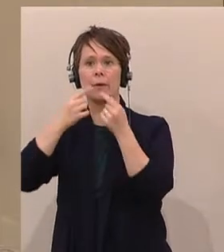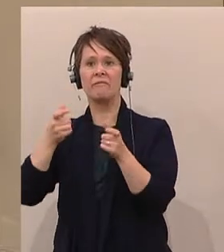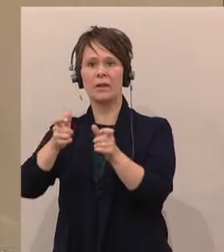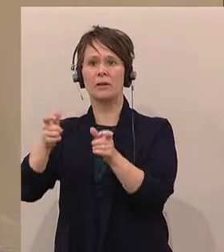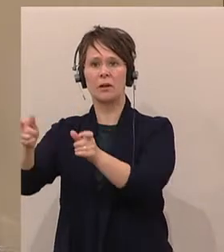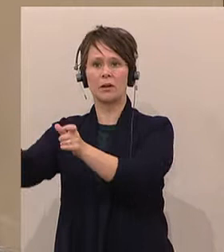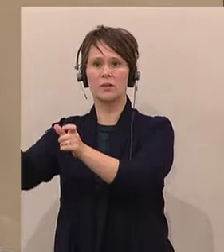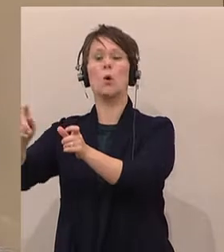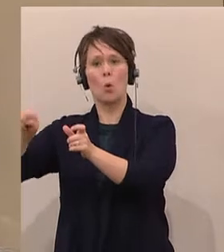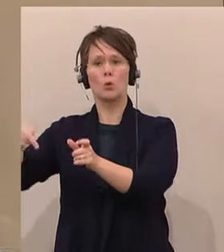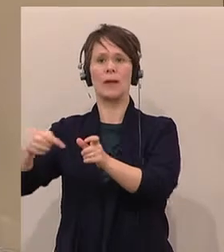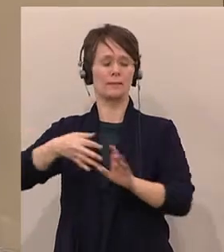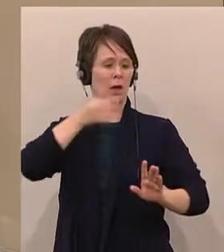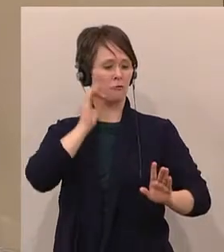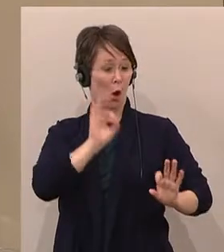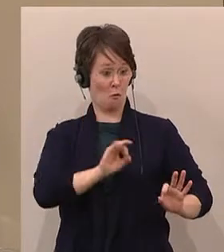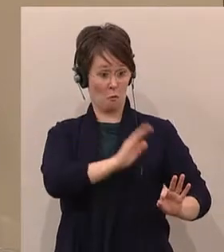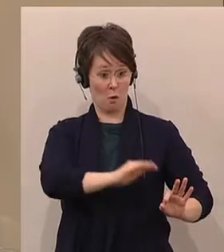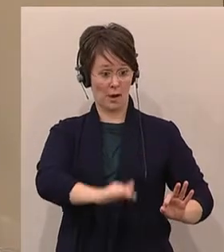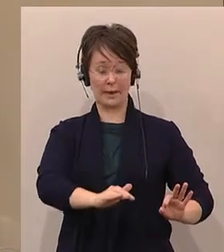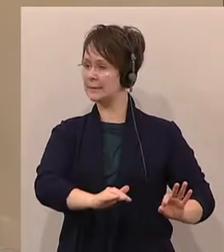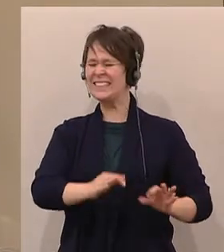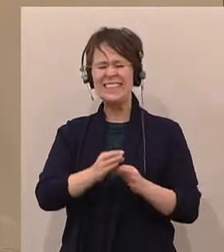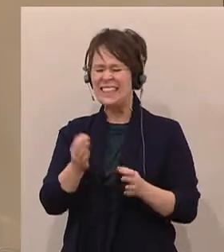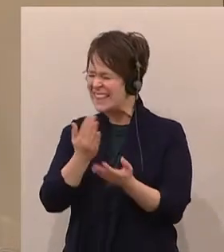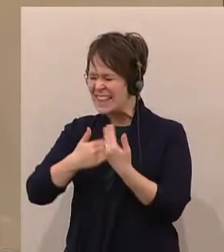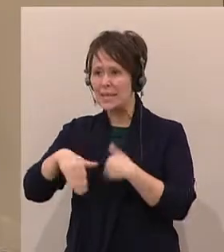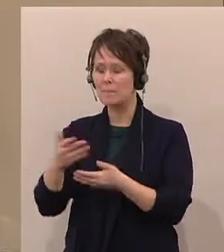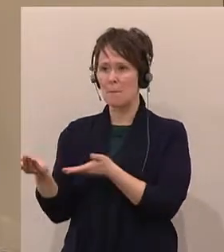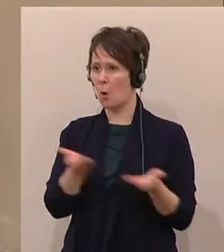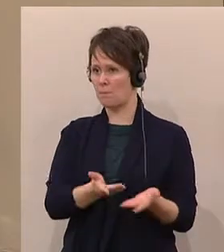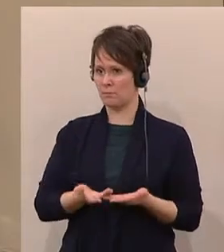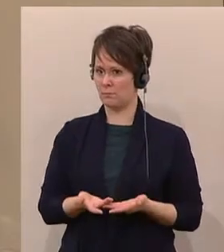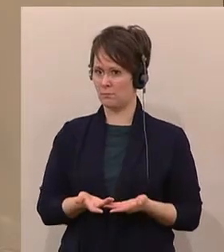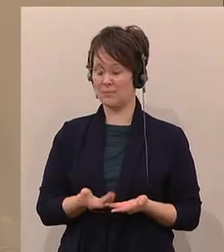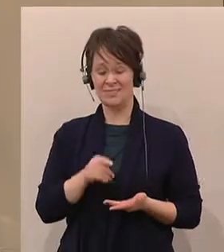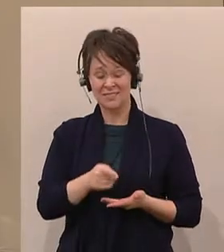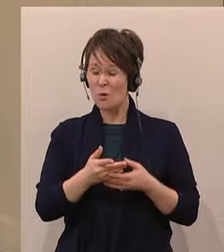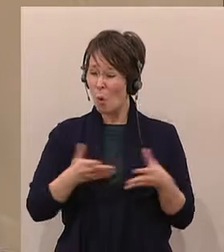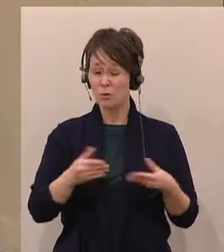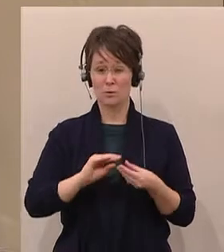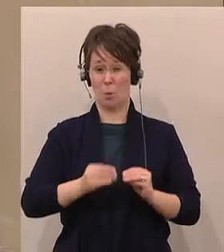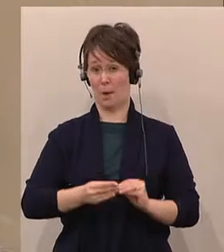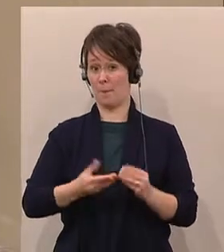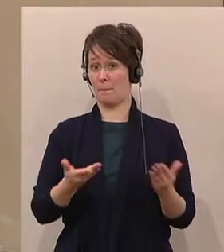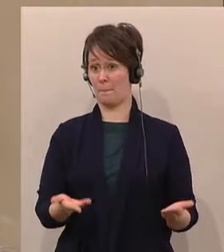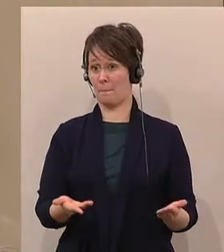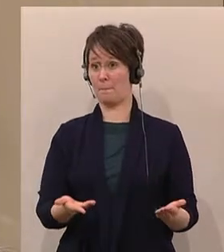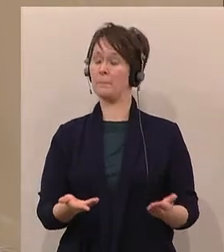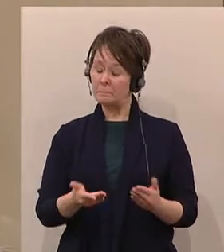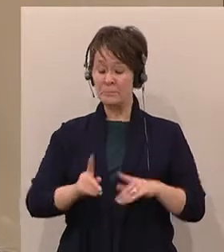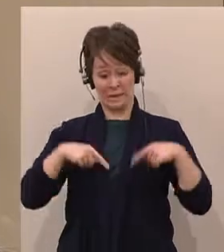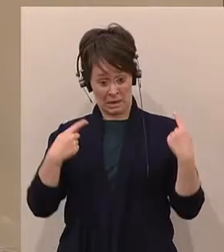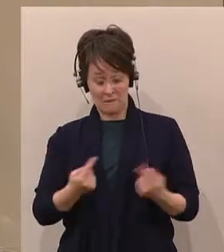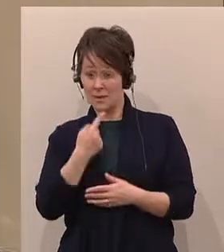Zeitpunkt kriegt die Frau fürs Kind nichts mehr. Und das ist ein großes Problem. Und da haben wir gesagt, wenn